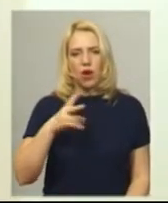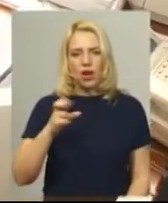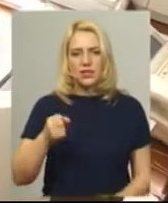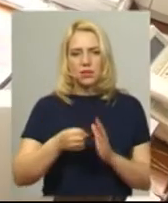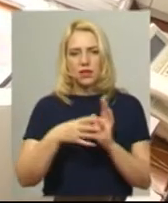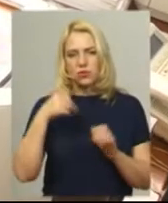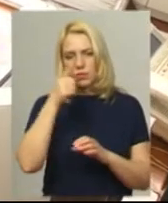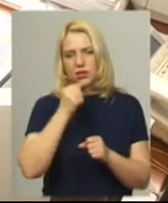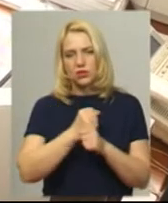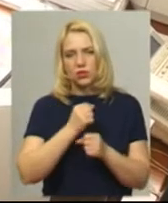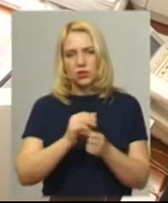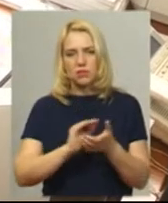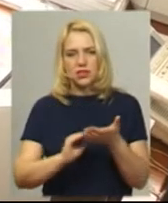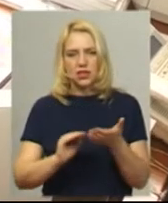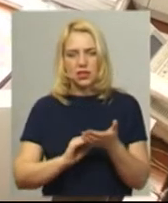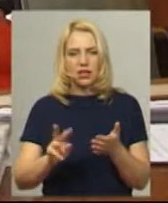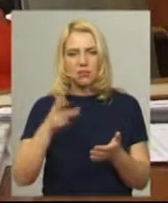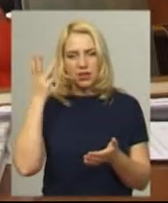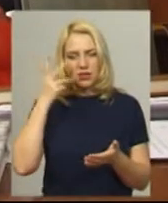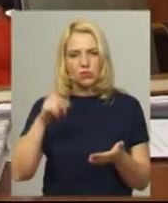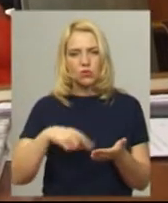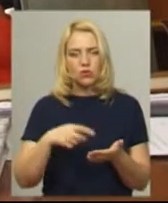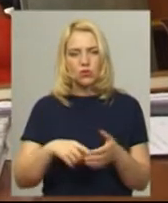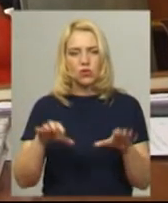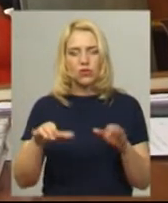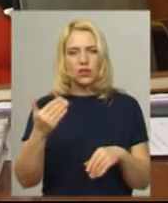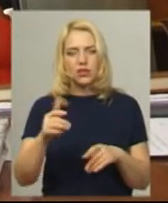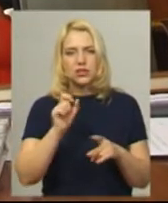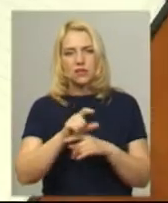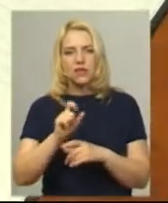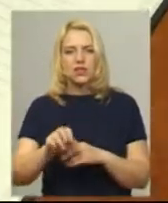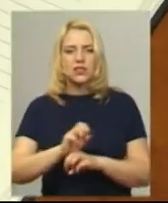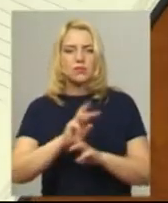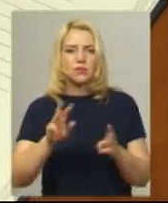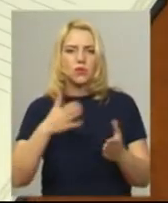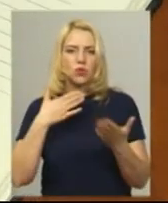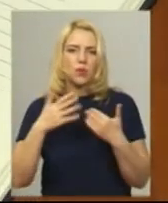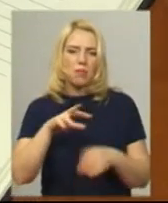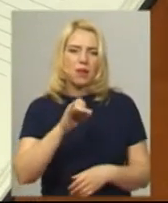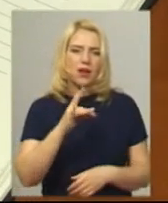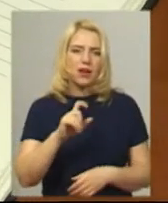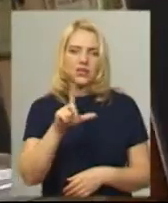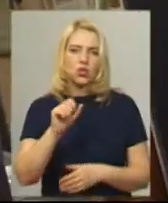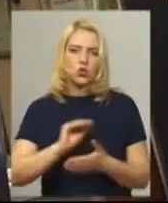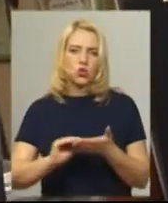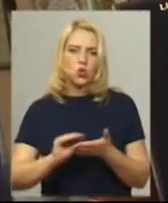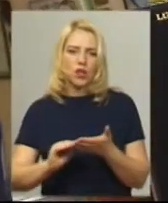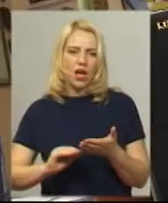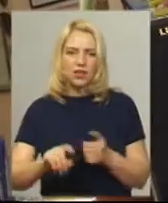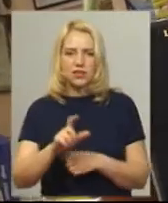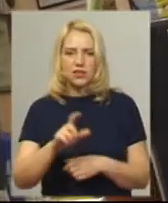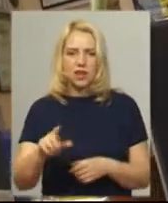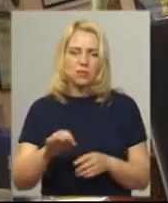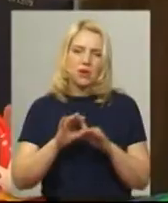працює пресекретаркою Хмельницького міського голови. Її основні завдання – забезпечувати комунікацію мера журналістами, готувати брифінги, прес